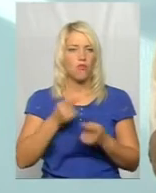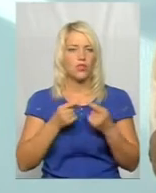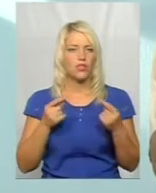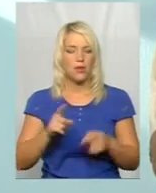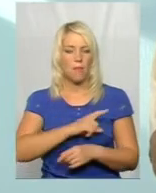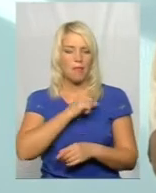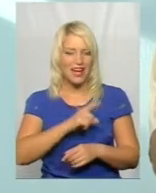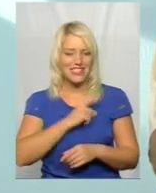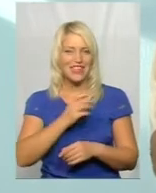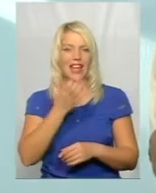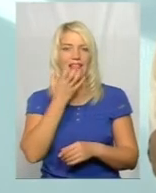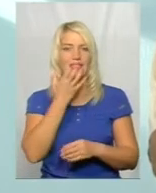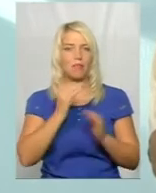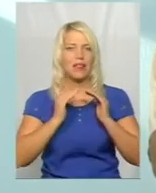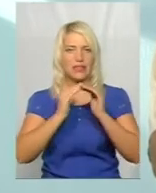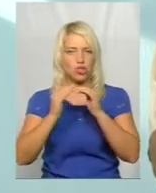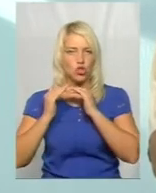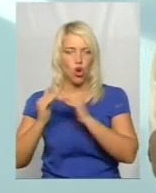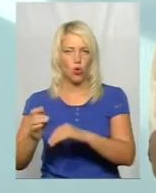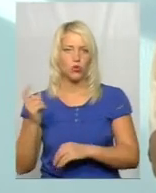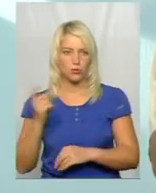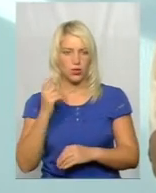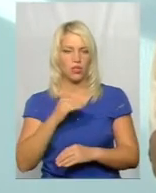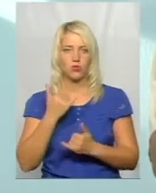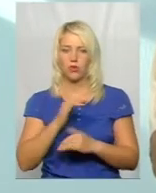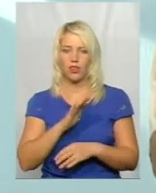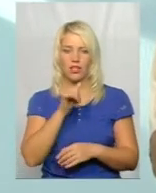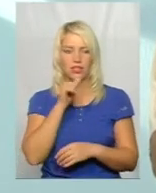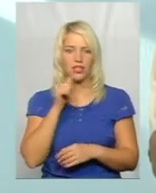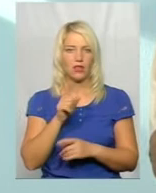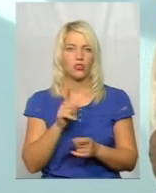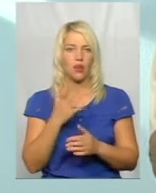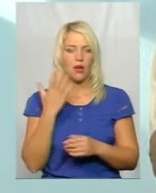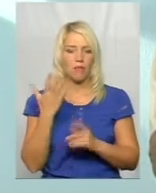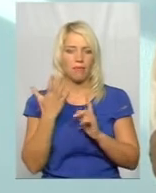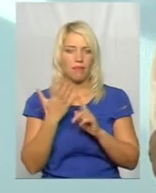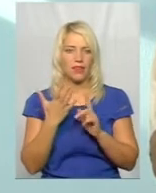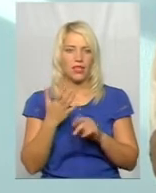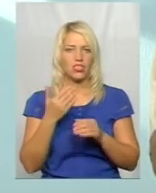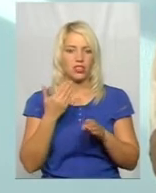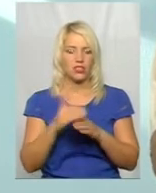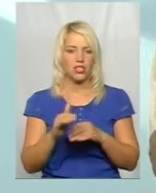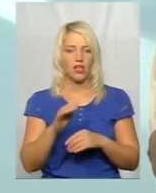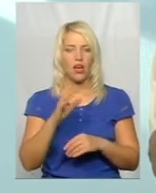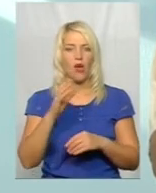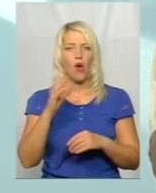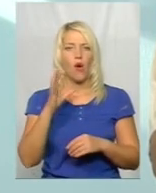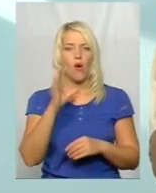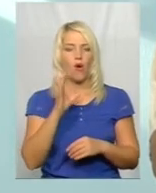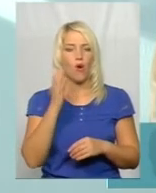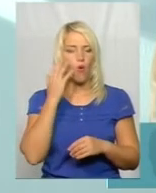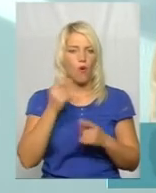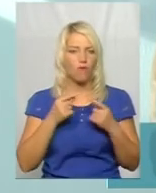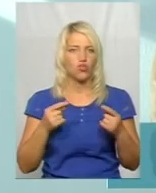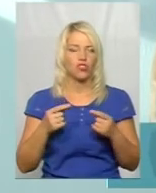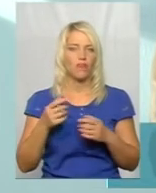тепличного сподарства. Адже сьогодні не секрет, що тільки п'ята частина овочів, фруктів в Україну –